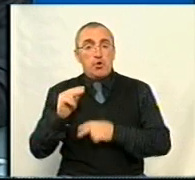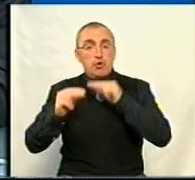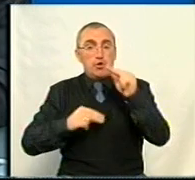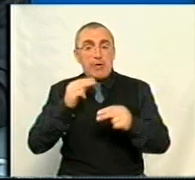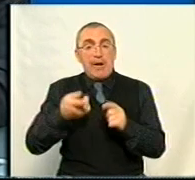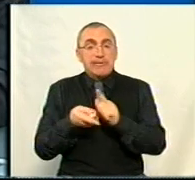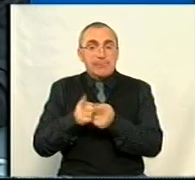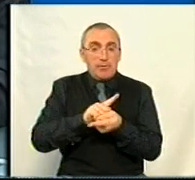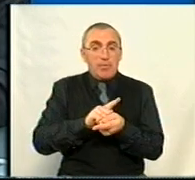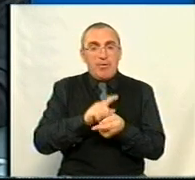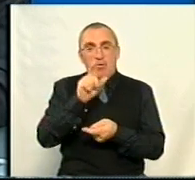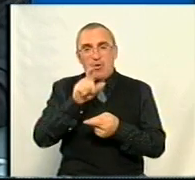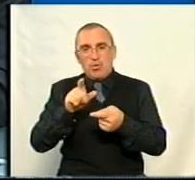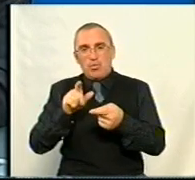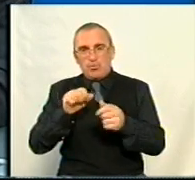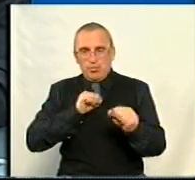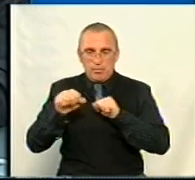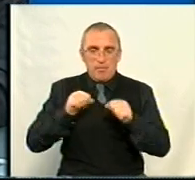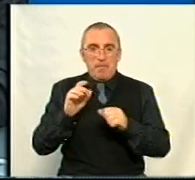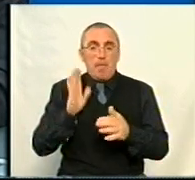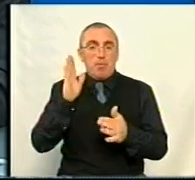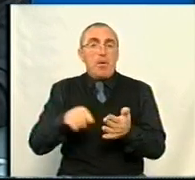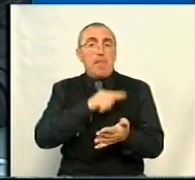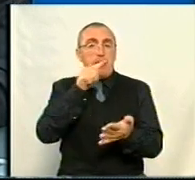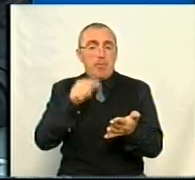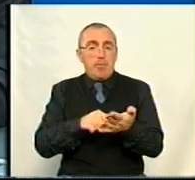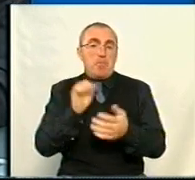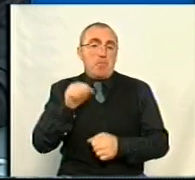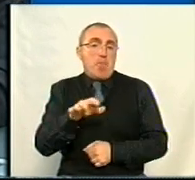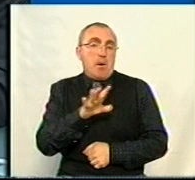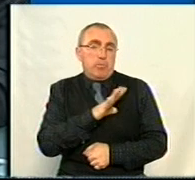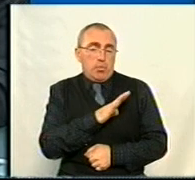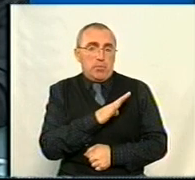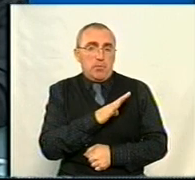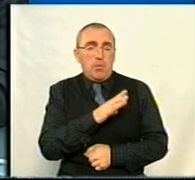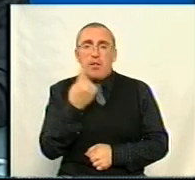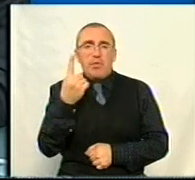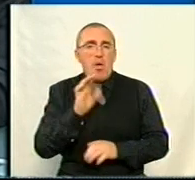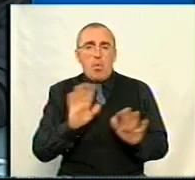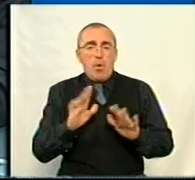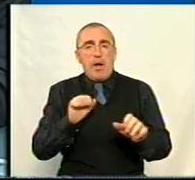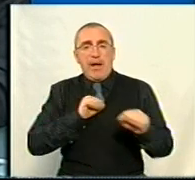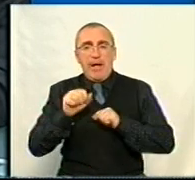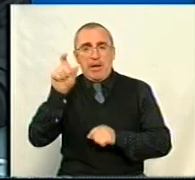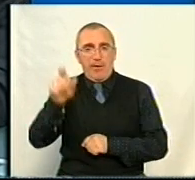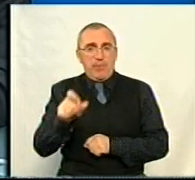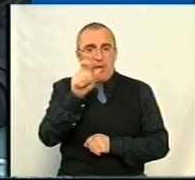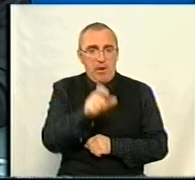зміну структури постане питання щодо, мабуть, не одного керівника